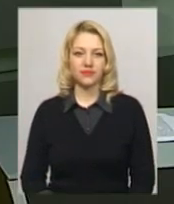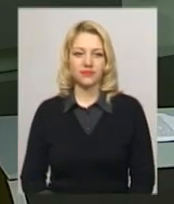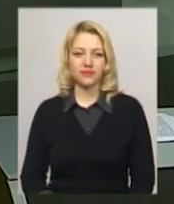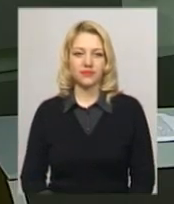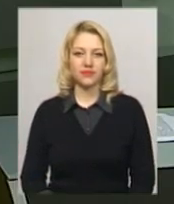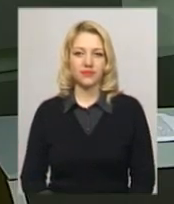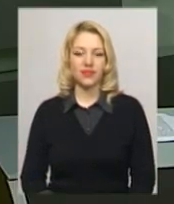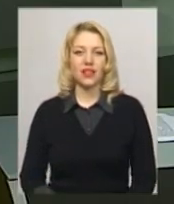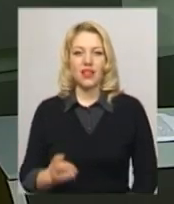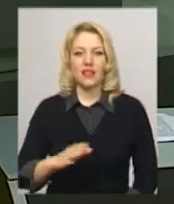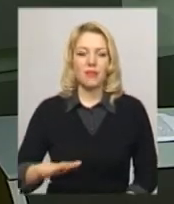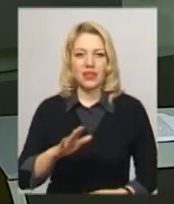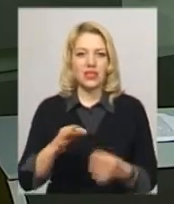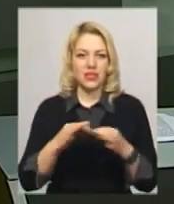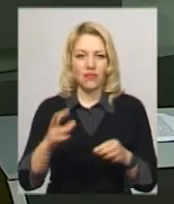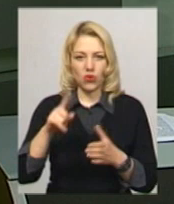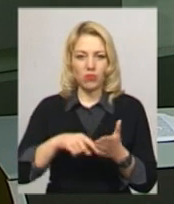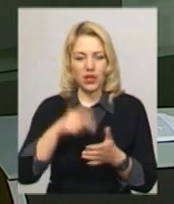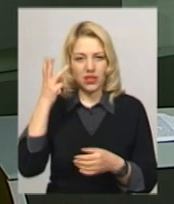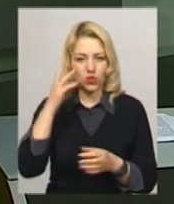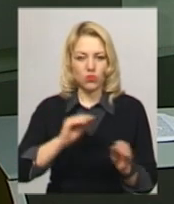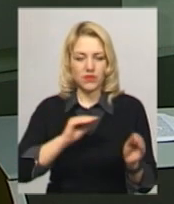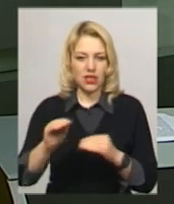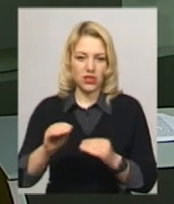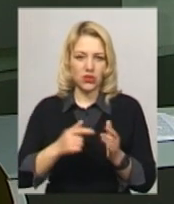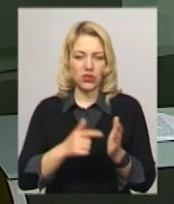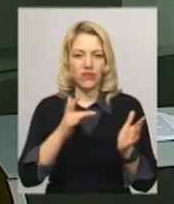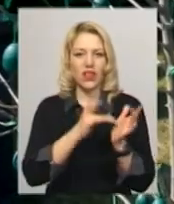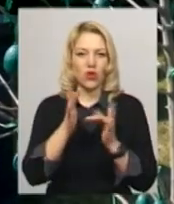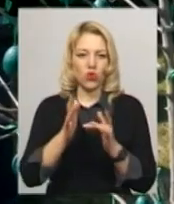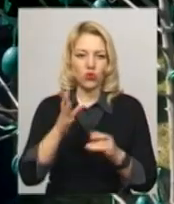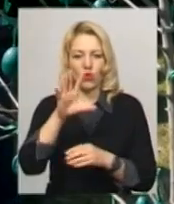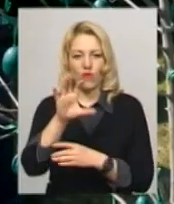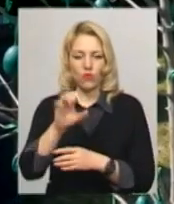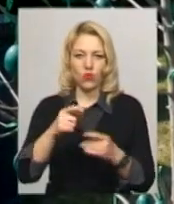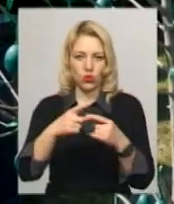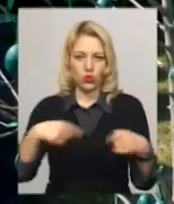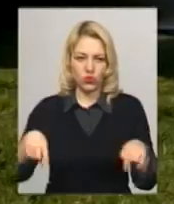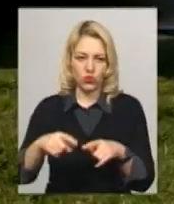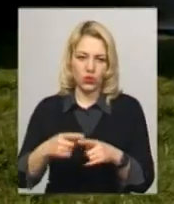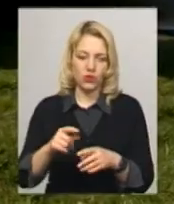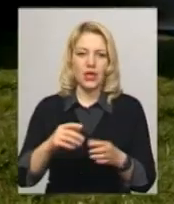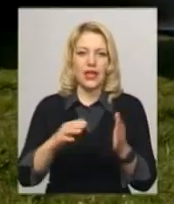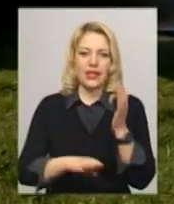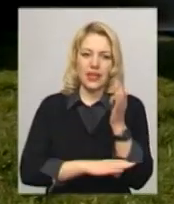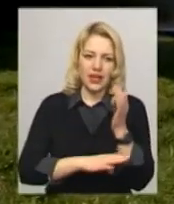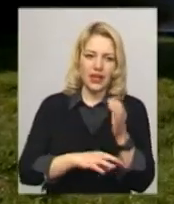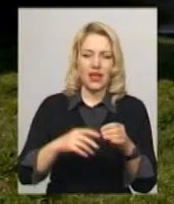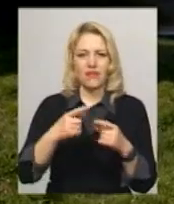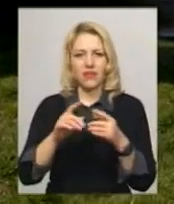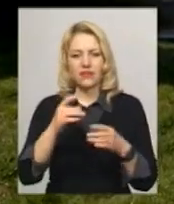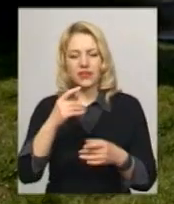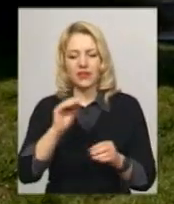На Майдані Незалежності в Хмельницькому встановили великодню фотозону. На ній пасхальні дерева, прикрашені мальованками та декоративні